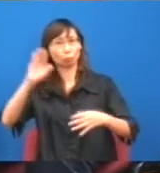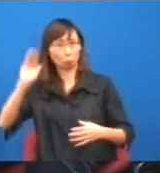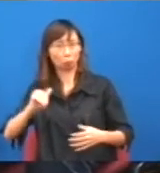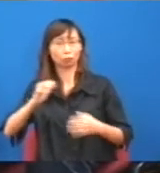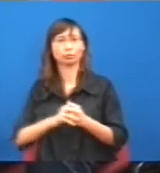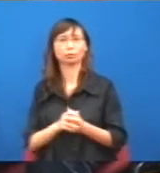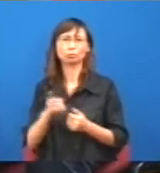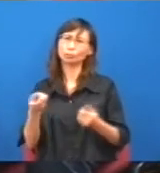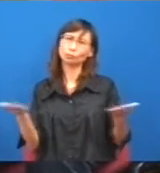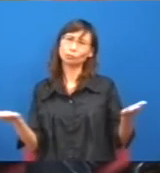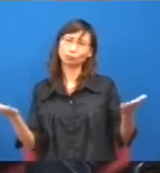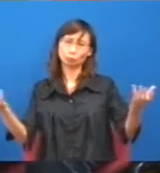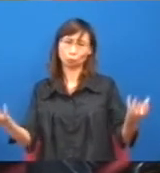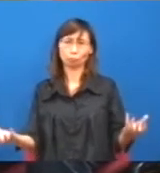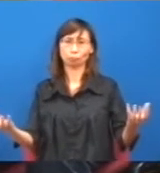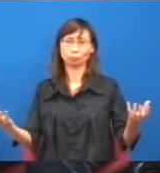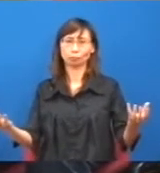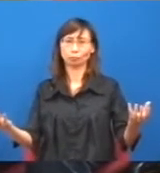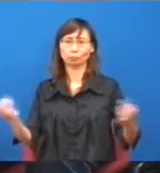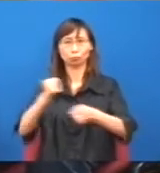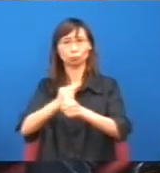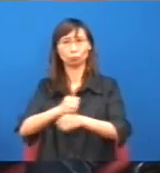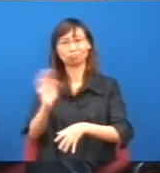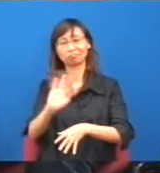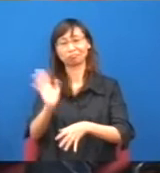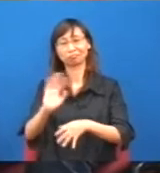間,即是兩邊都不會做的了,